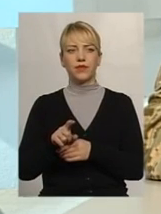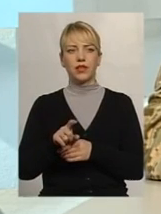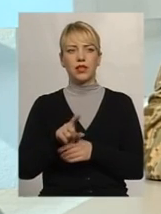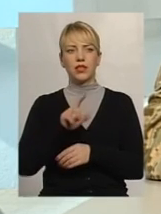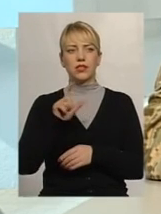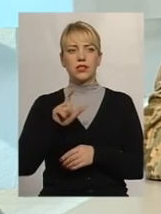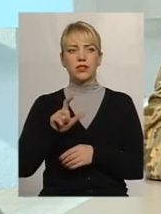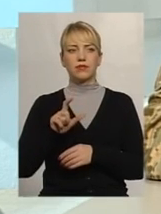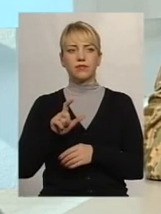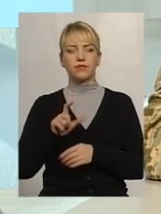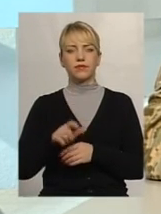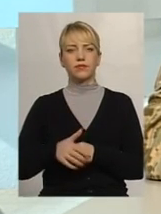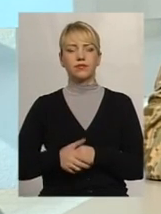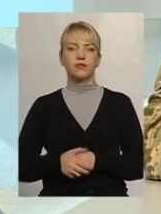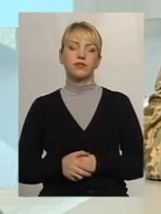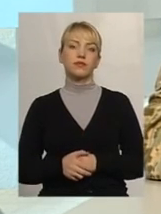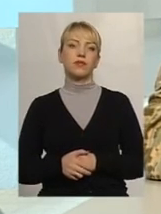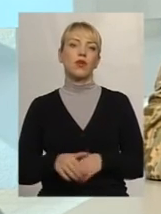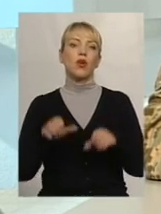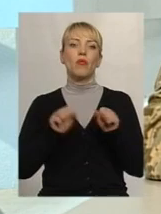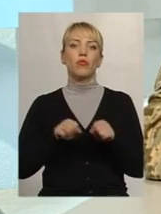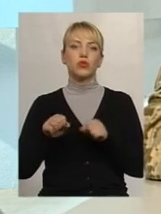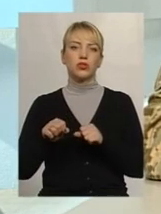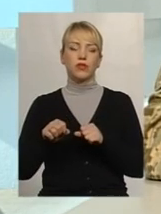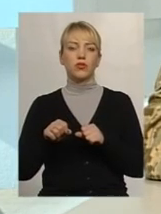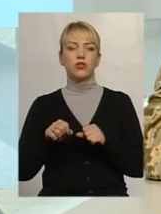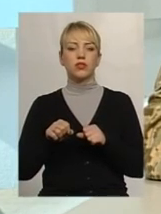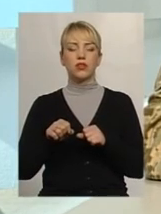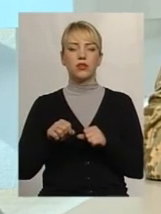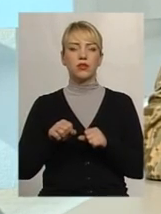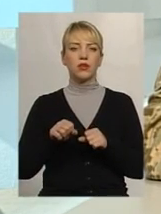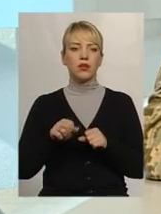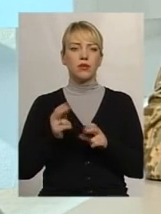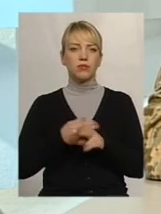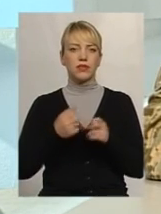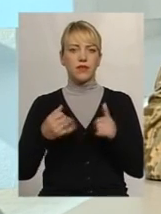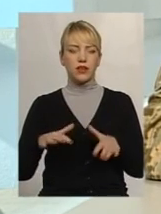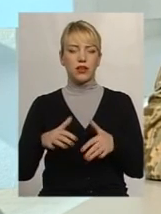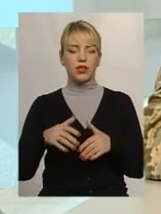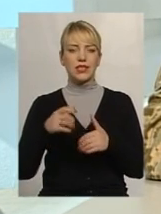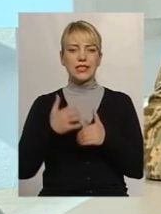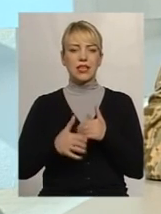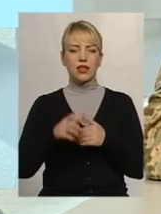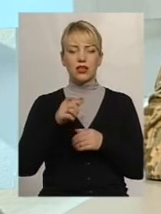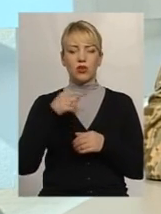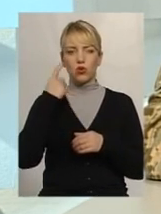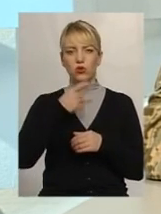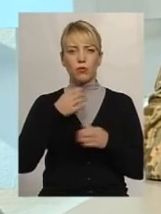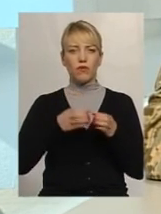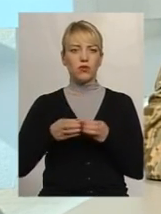можливостю уникнути втрат серед особового складу. Це дуже важливо.